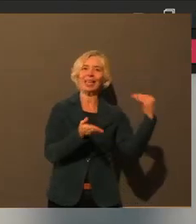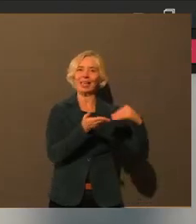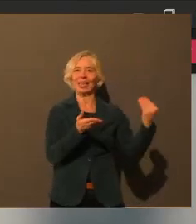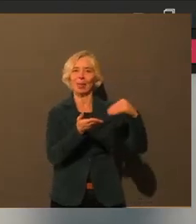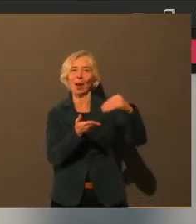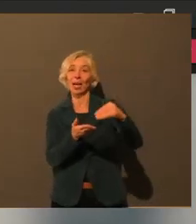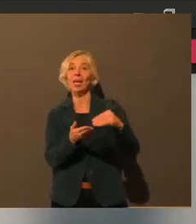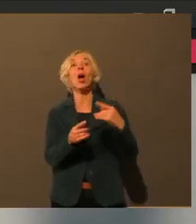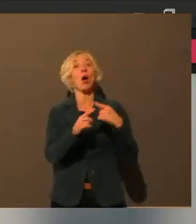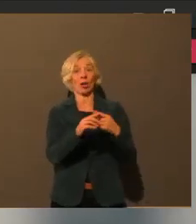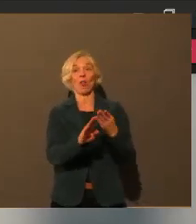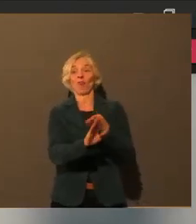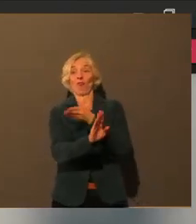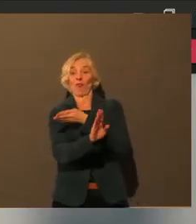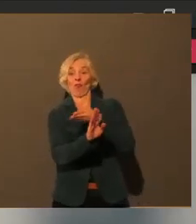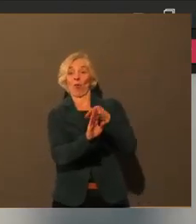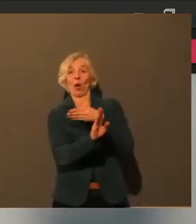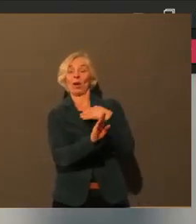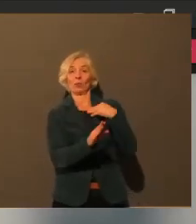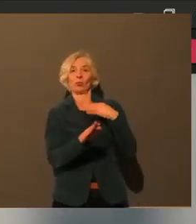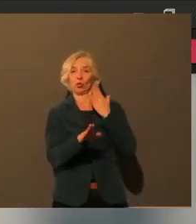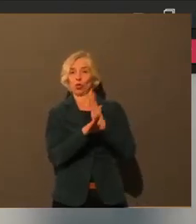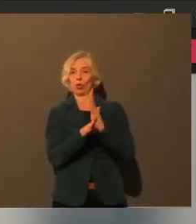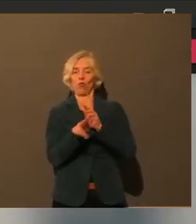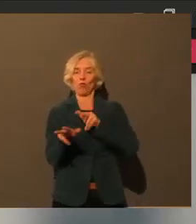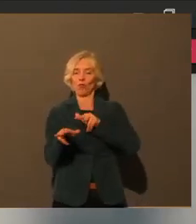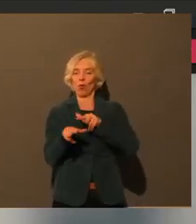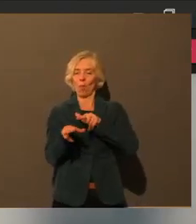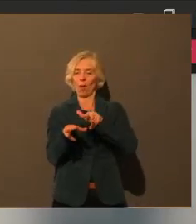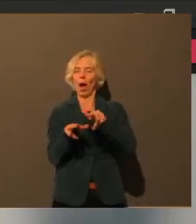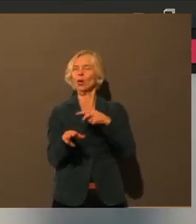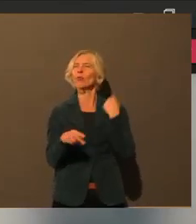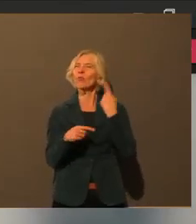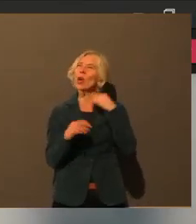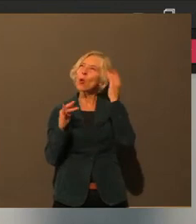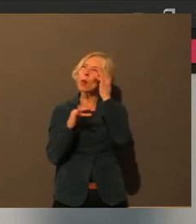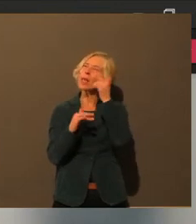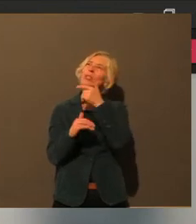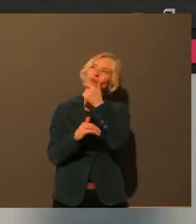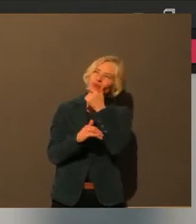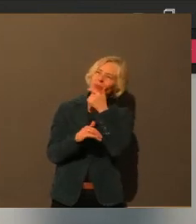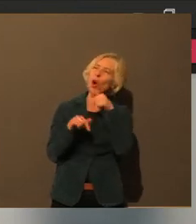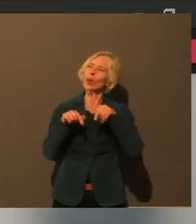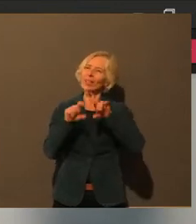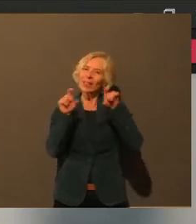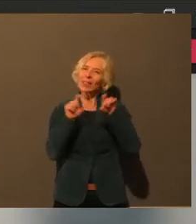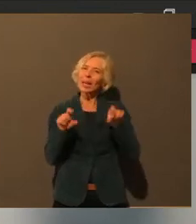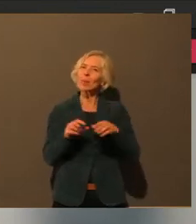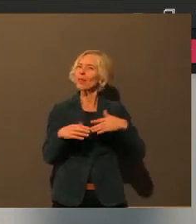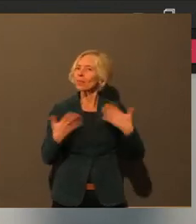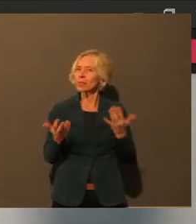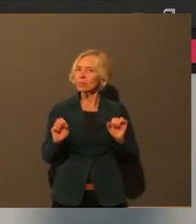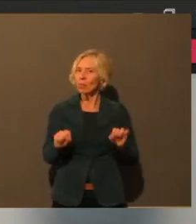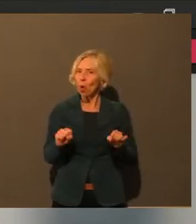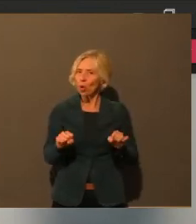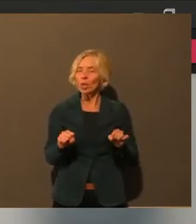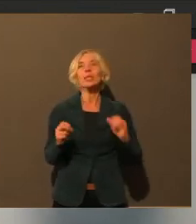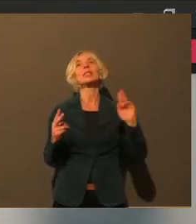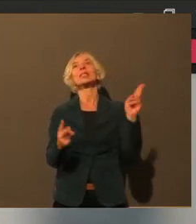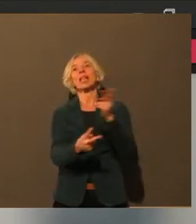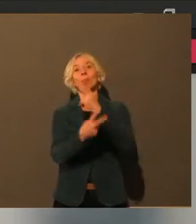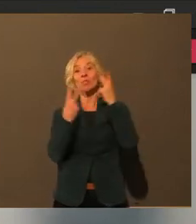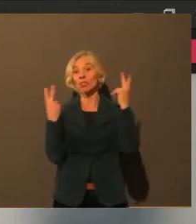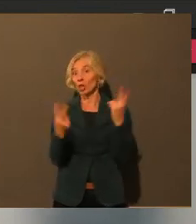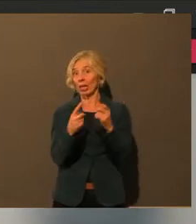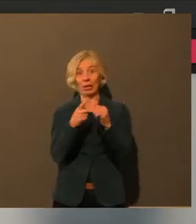Bürgerbeiratssitzung sich auch überlegt, welche Themen Ihnen wichtig sind. Sie haben gesagt, wir müssen natürlich über den aktuellen